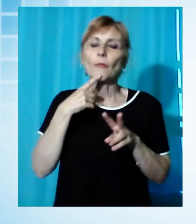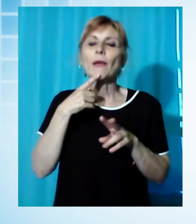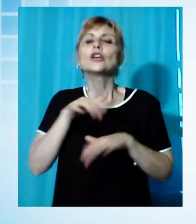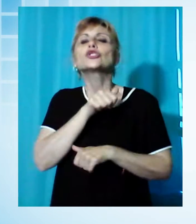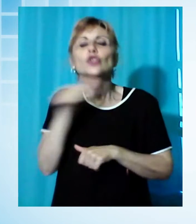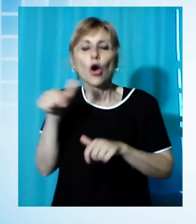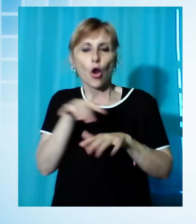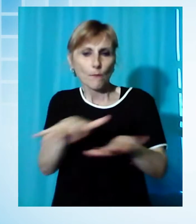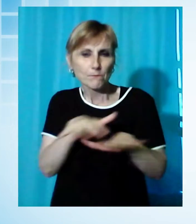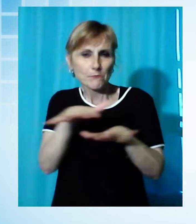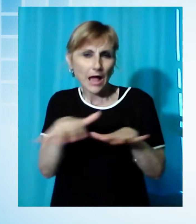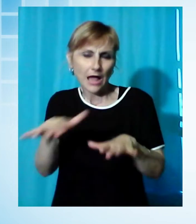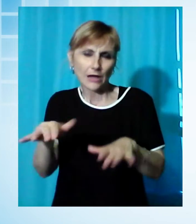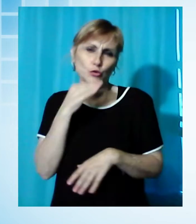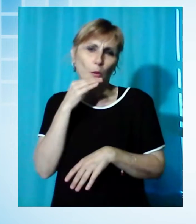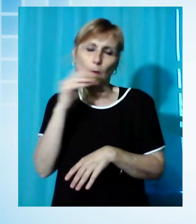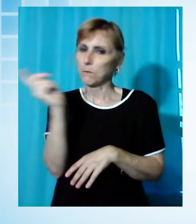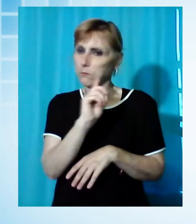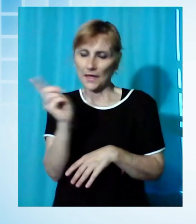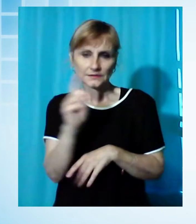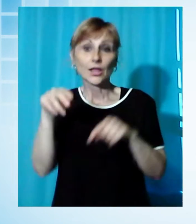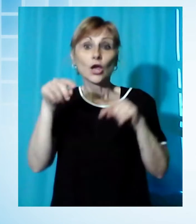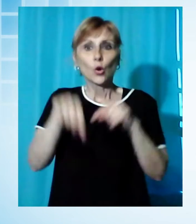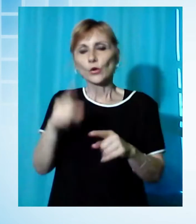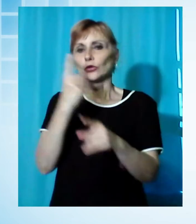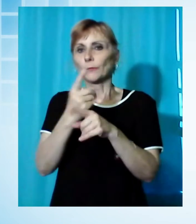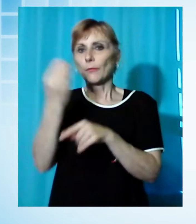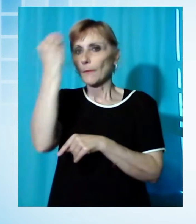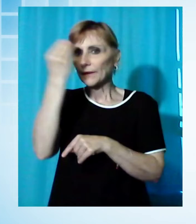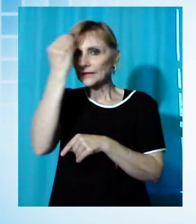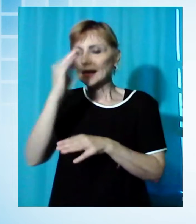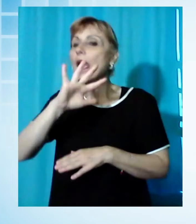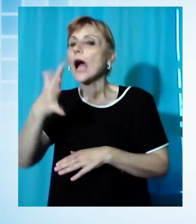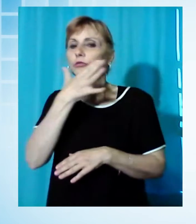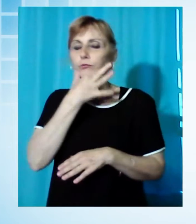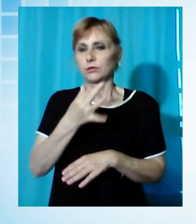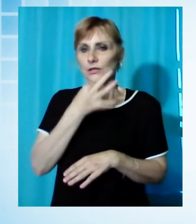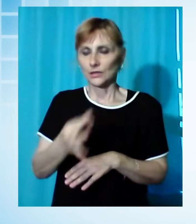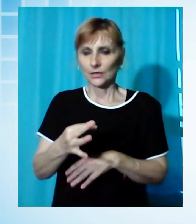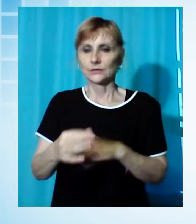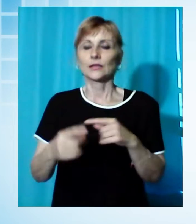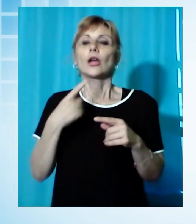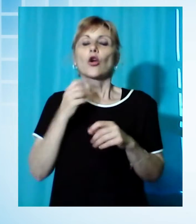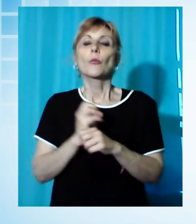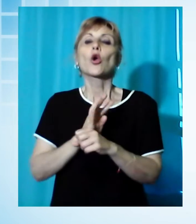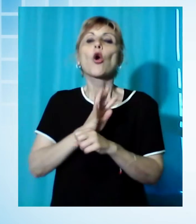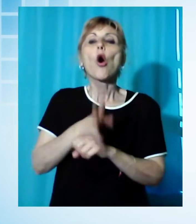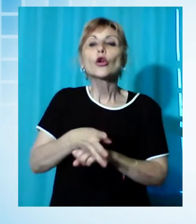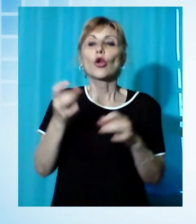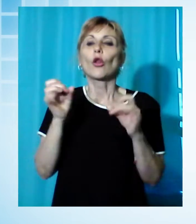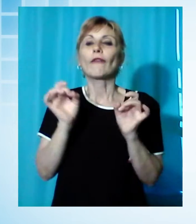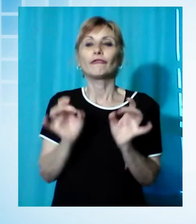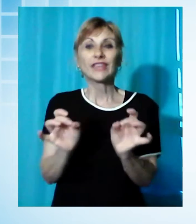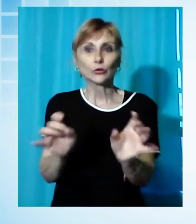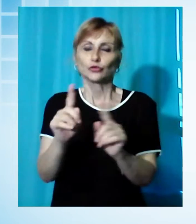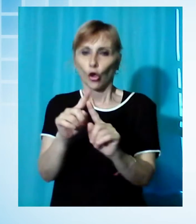essere il momento di valorizzare altre bellezze e dare una svolta al futuro. Il dopo coronavirus, dopo mesi di angoscia